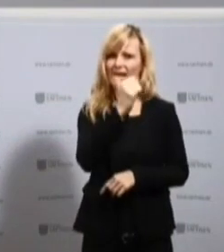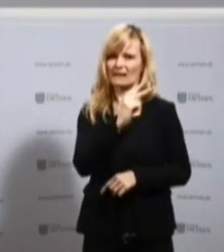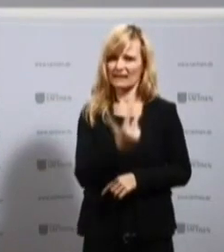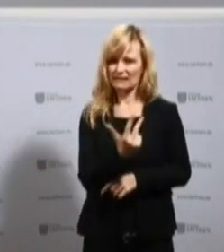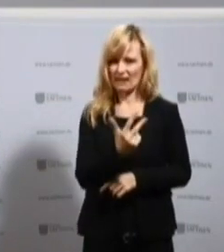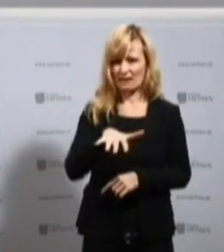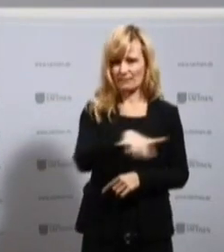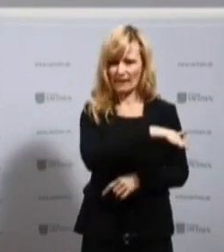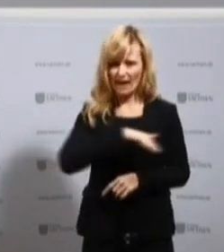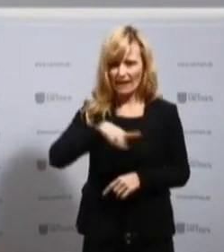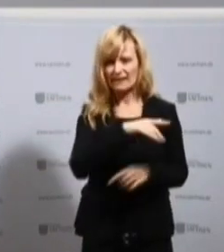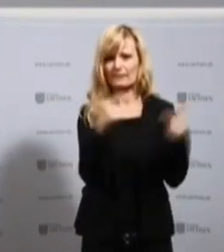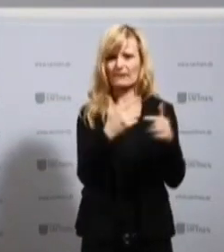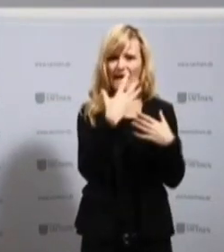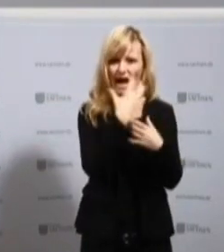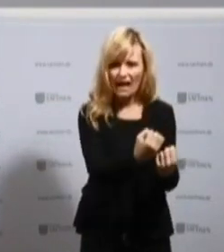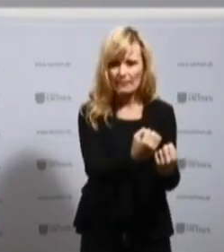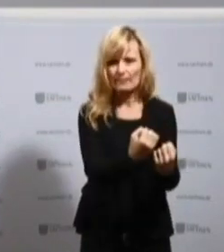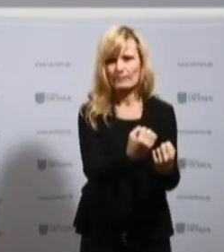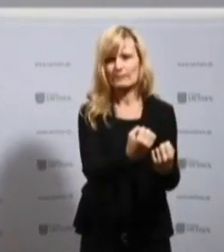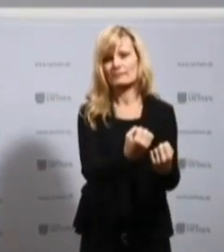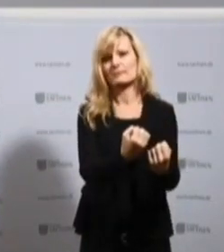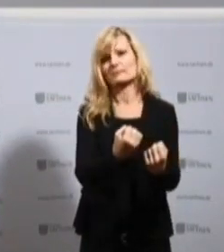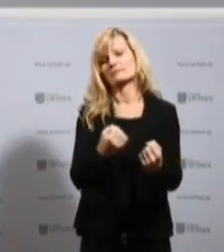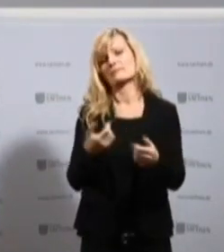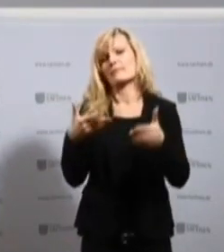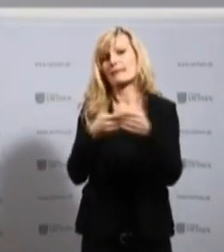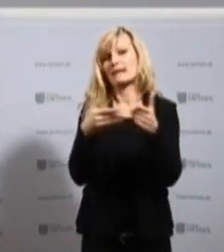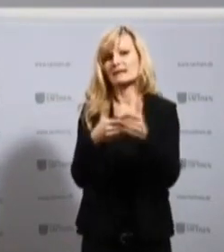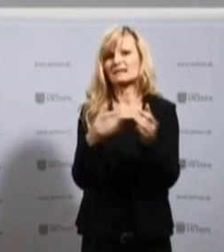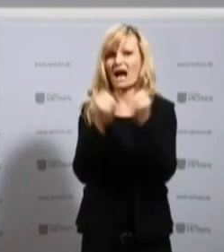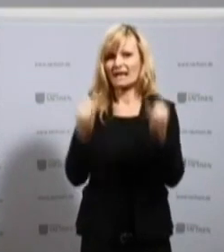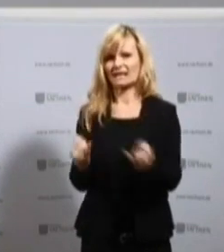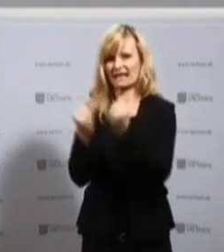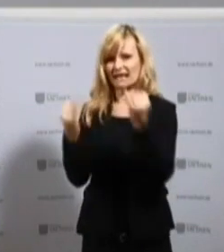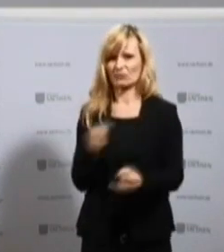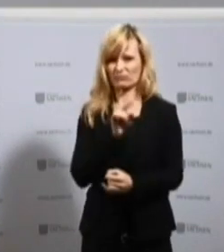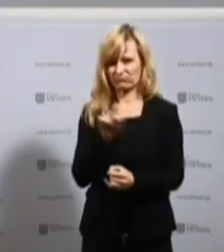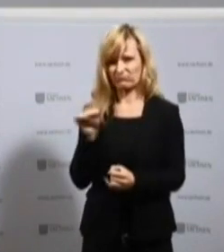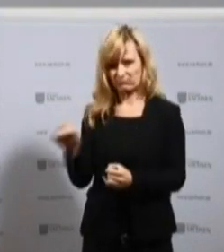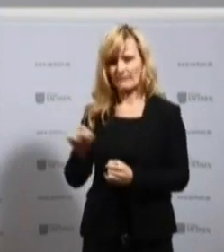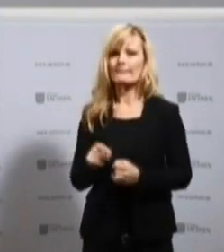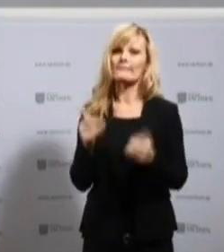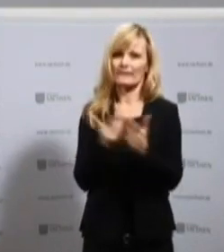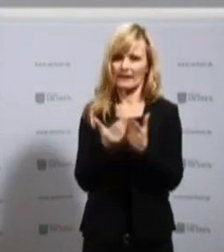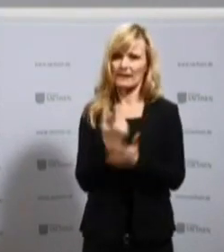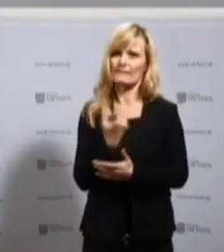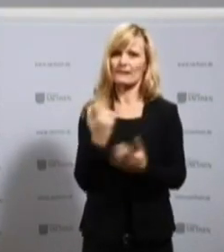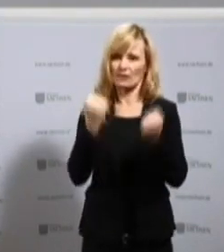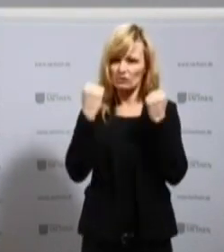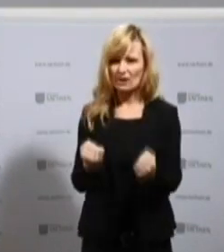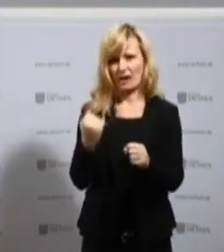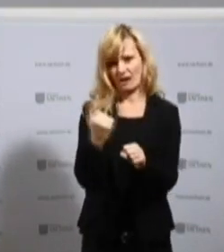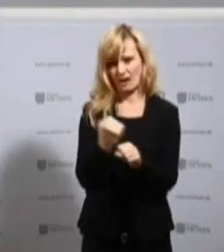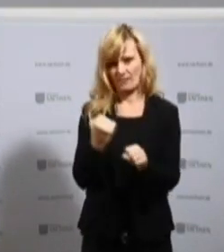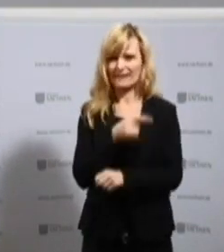Bereich Pflegeheime und Behinderteneinrichtungen. Deswegen arbeiten wir sehr intensiv daran, dort